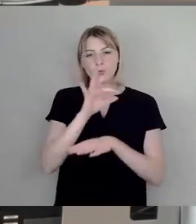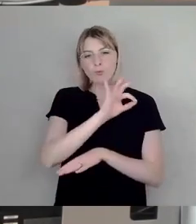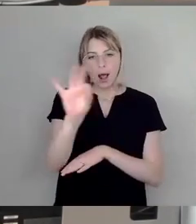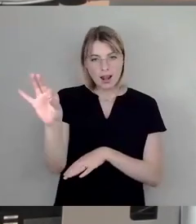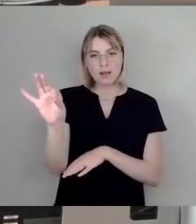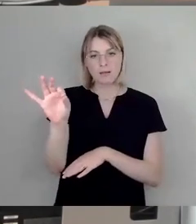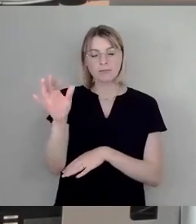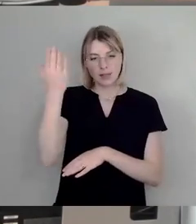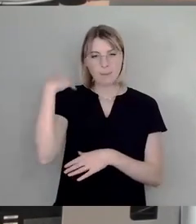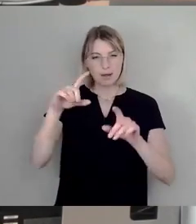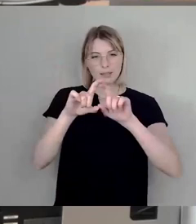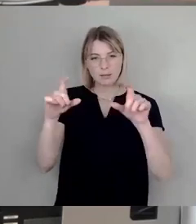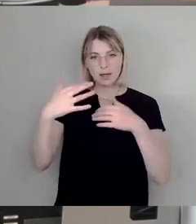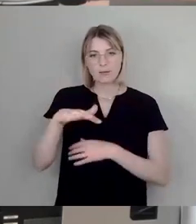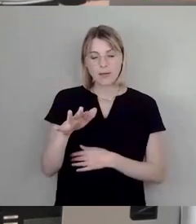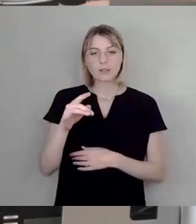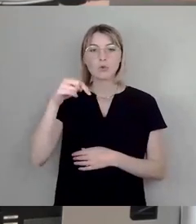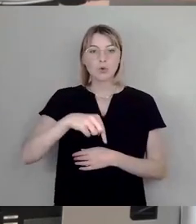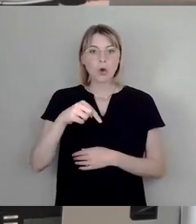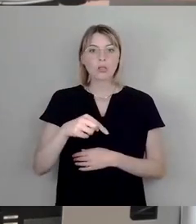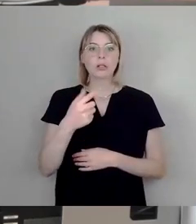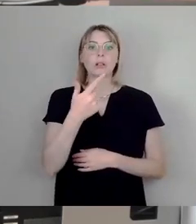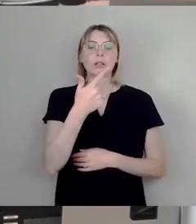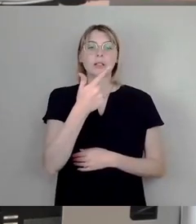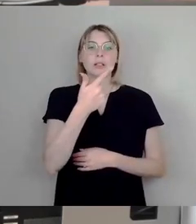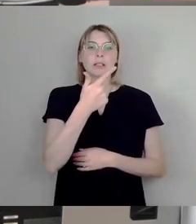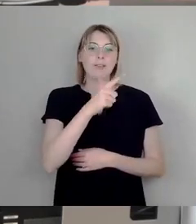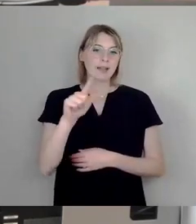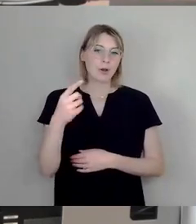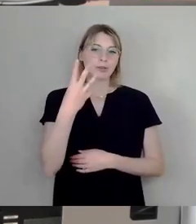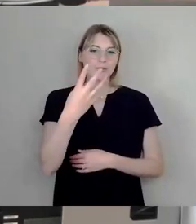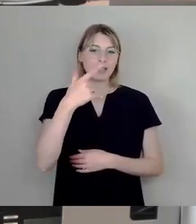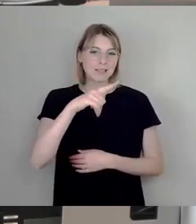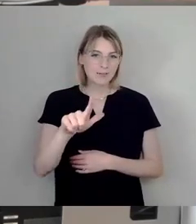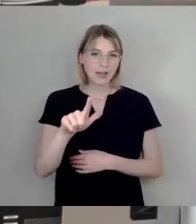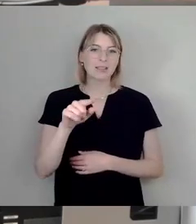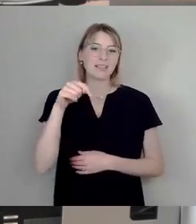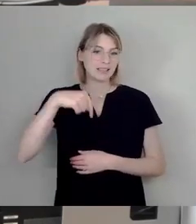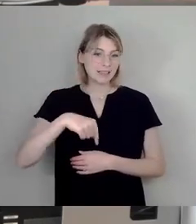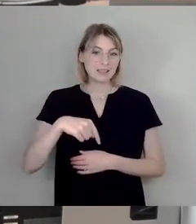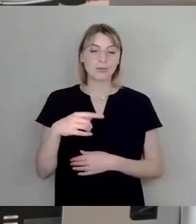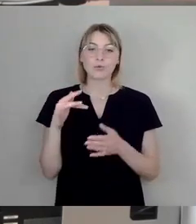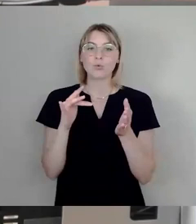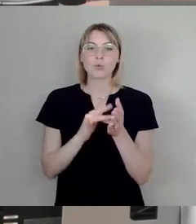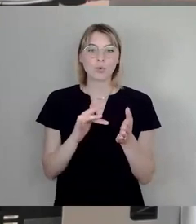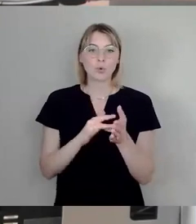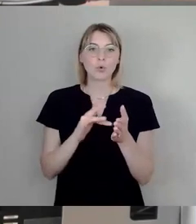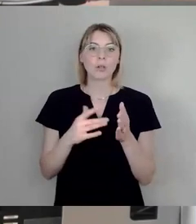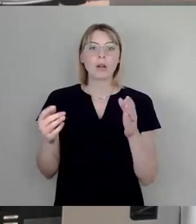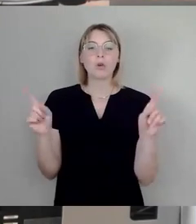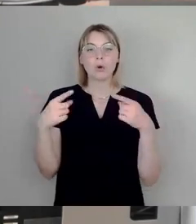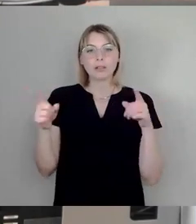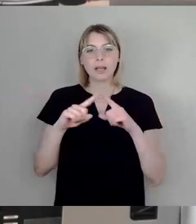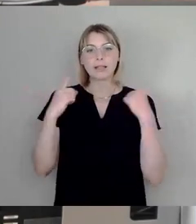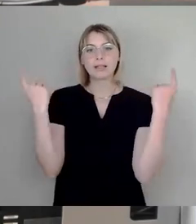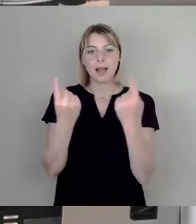ich würde sagen, heute 2024 sehen Sie mich hier. Der Konzertsaal, der Kulturpalast ist